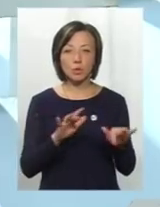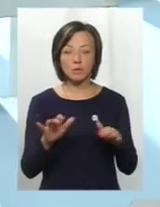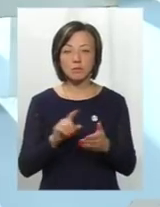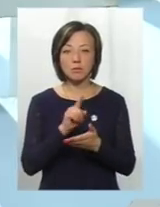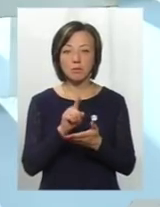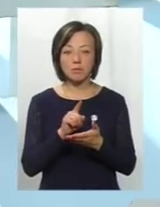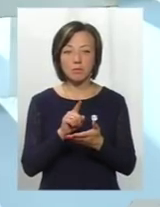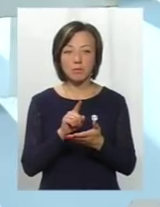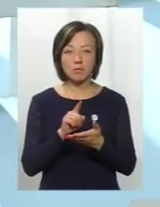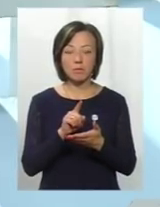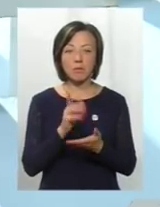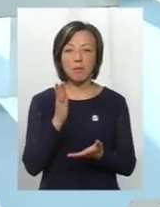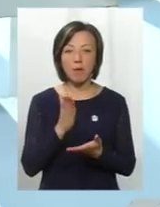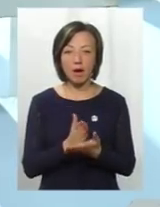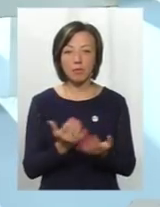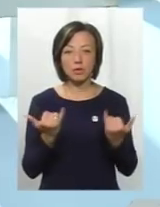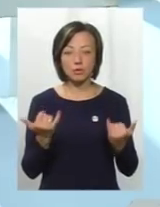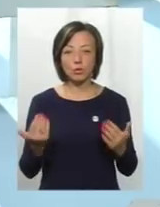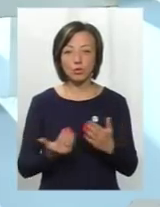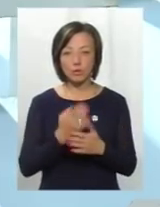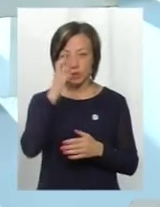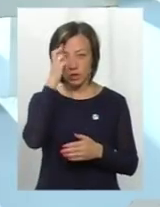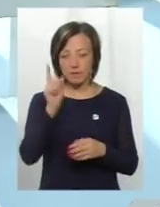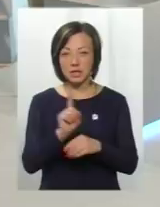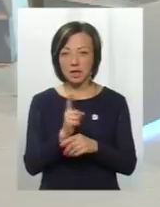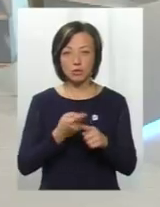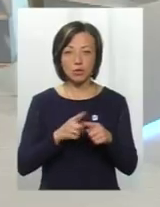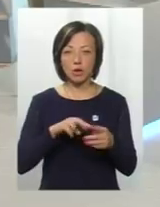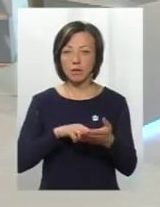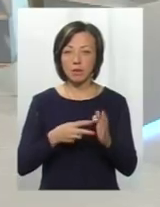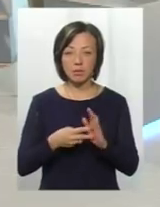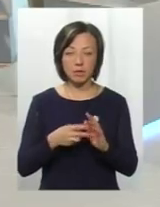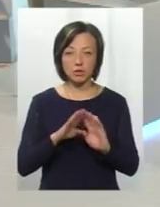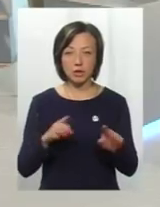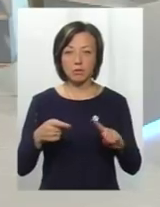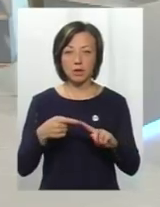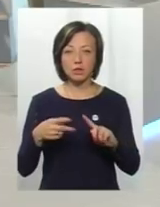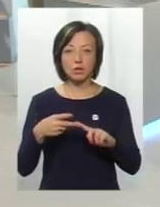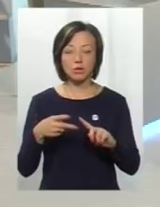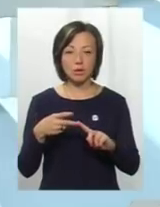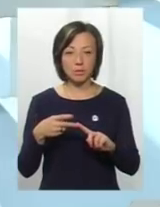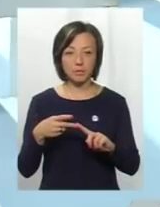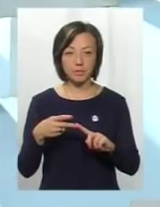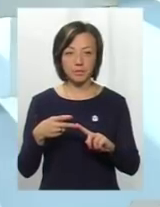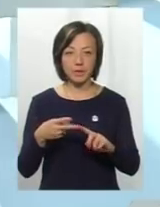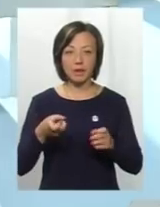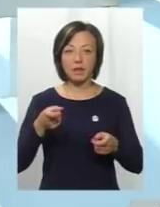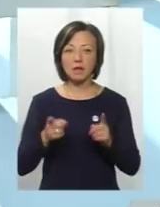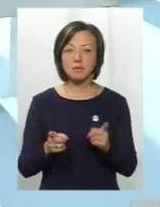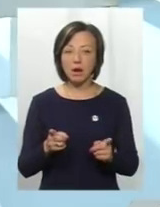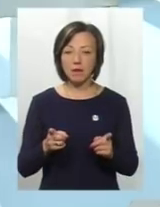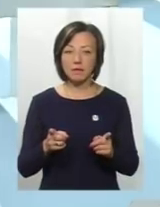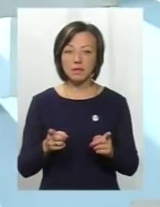маємо на сьогодні нові державні стандарти, які і цього не передбачають. Це перше. По-друге, насправді